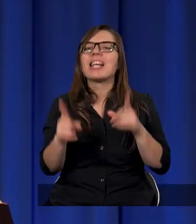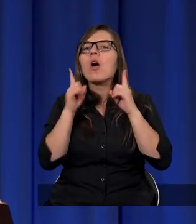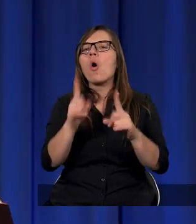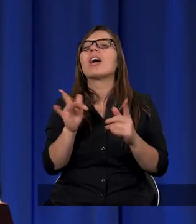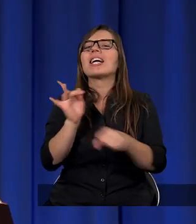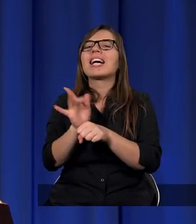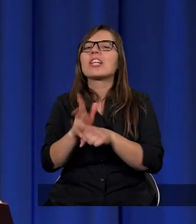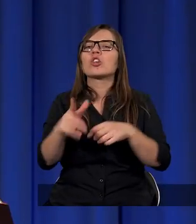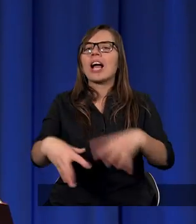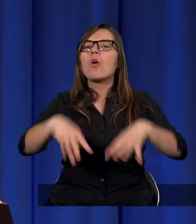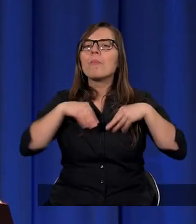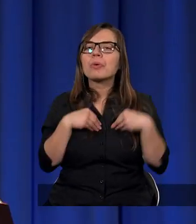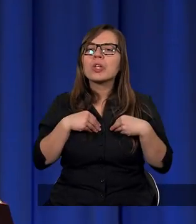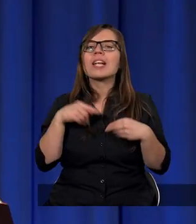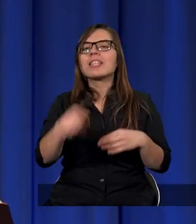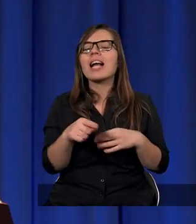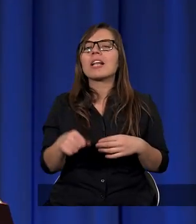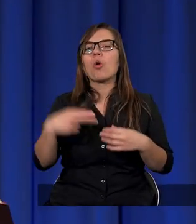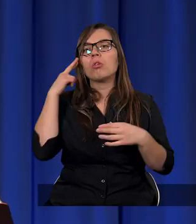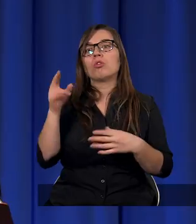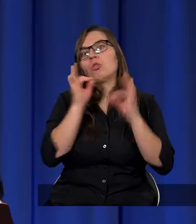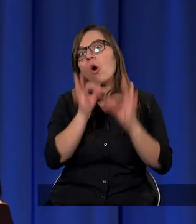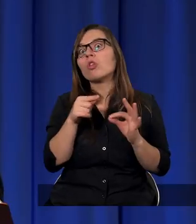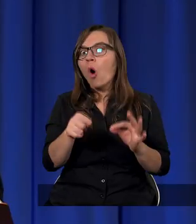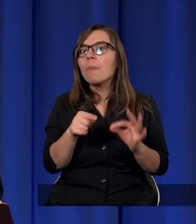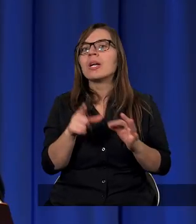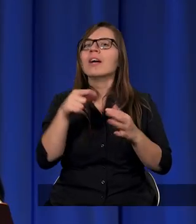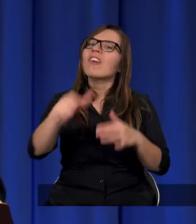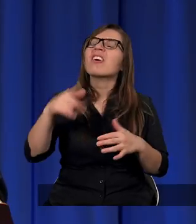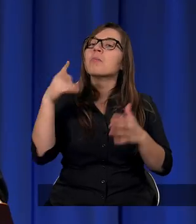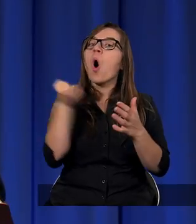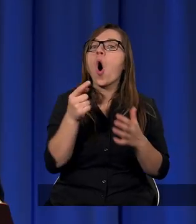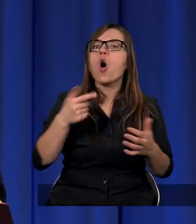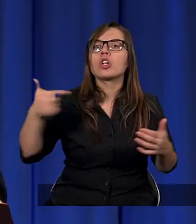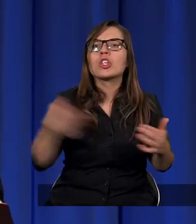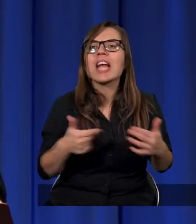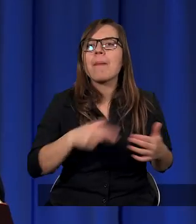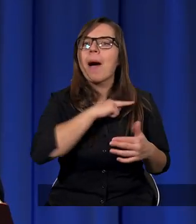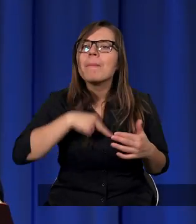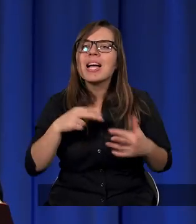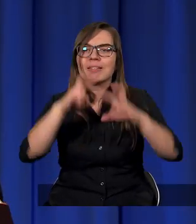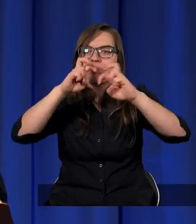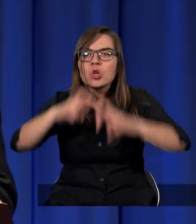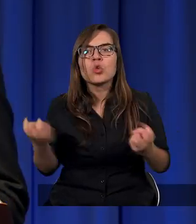przyjęcia tego po prostu, co Ellen White pisała. I to dobrze, dlatego, że musimy szukać potwierdzenia tego z Pismem Świętym.